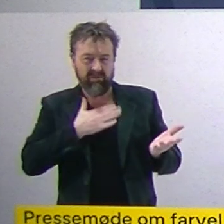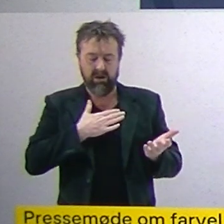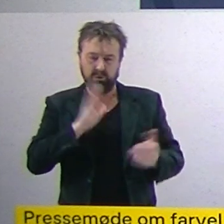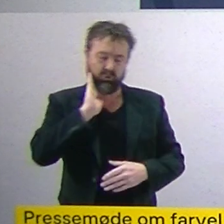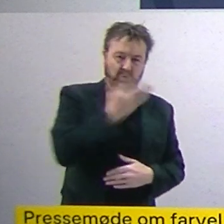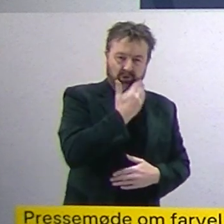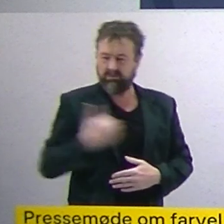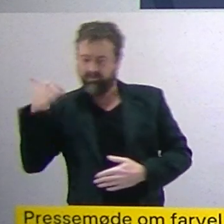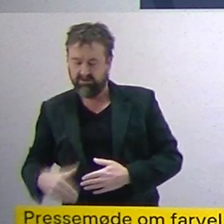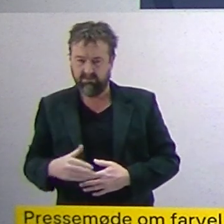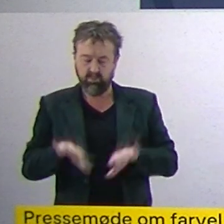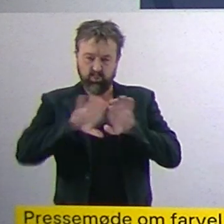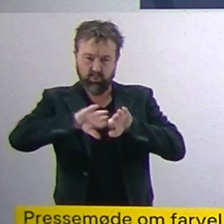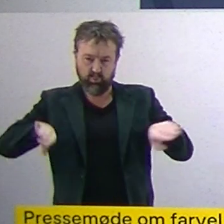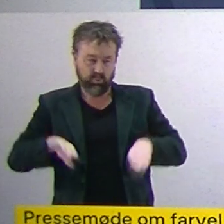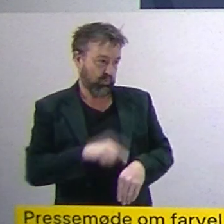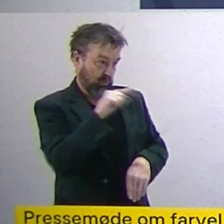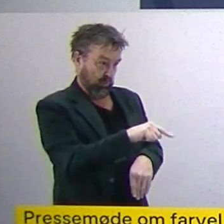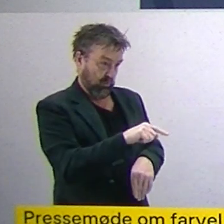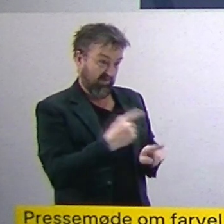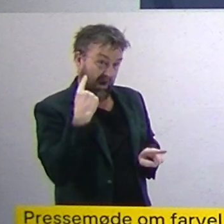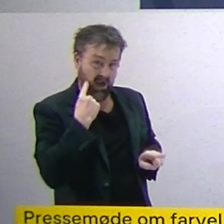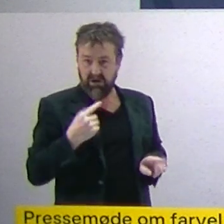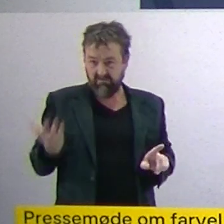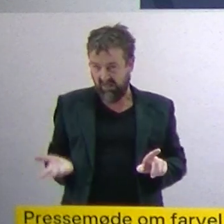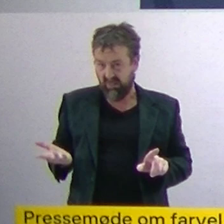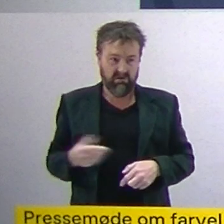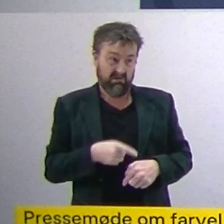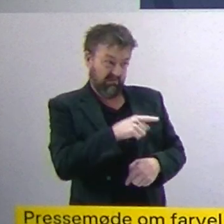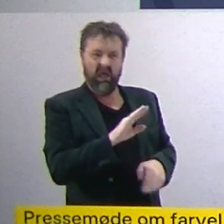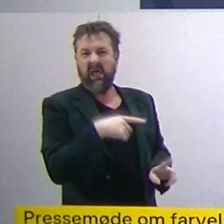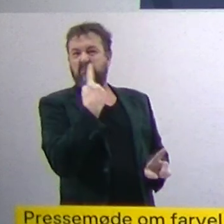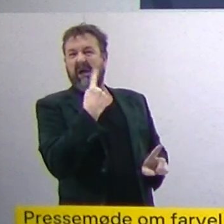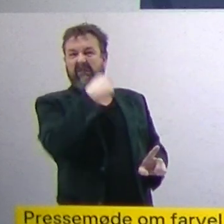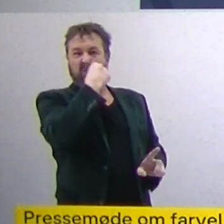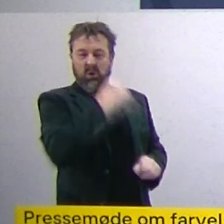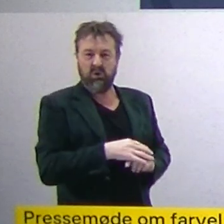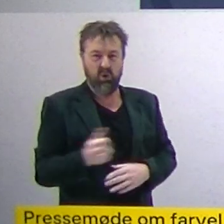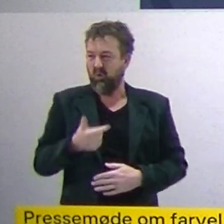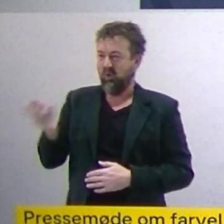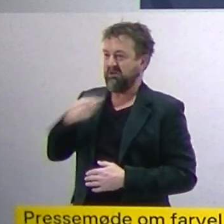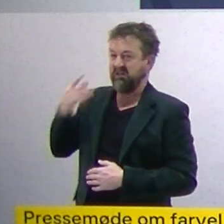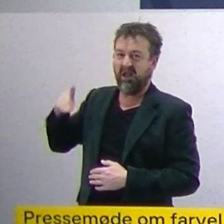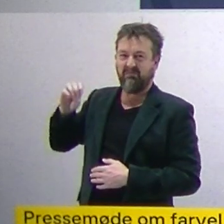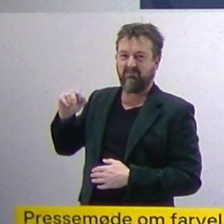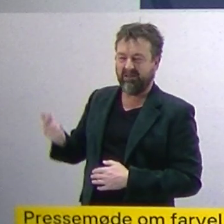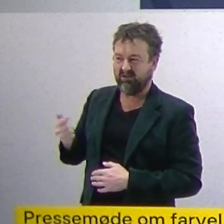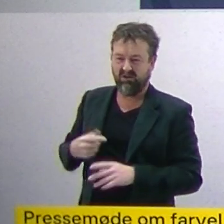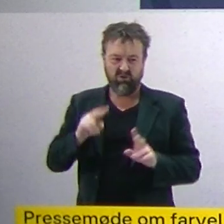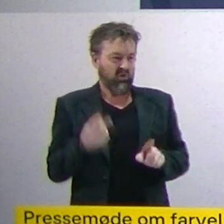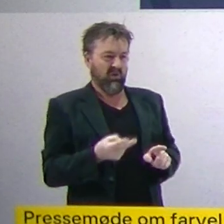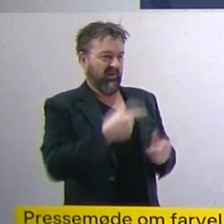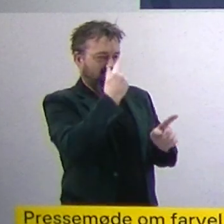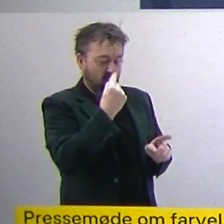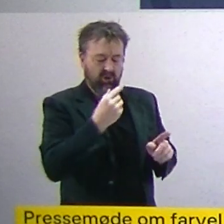det bare en forkølelsesygdom, hvis vi snakker om syglighed? Det er den eneste, så er det nogen, der siger, at vi bliver ramt af en pester. Nu står I bare her, at det er bare en forkølelsesygdom.